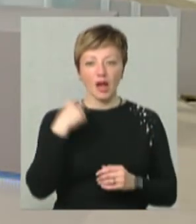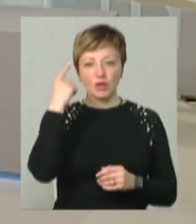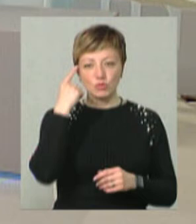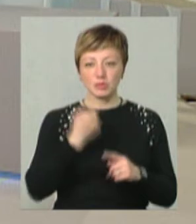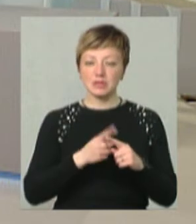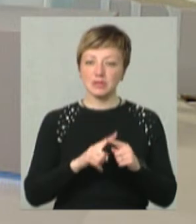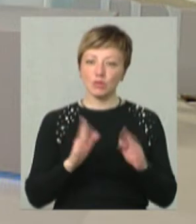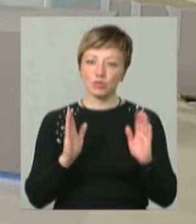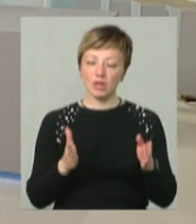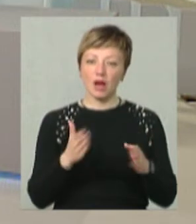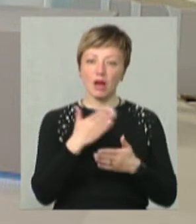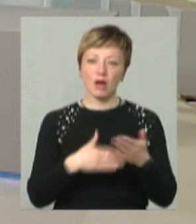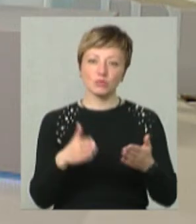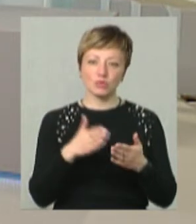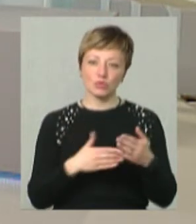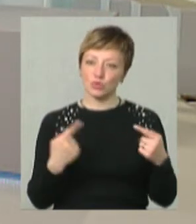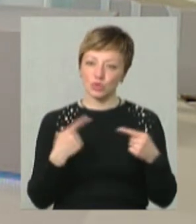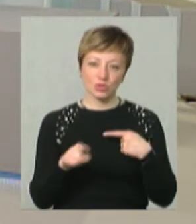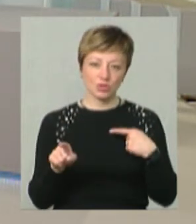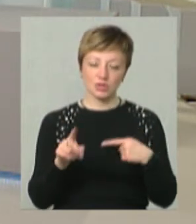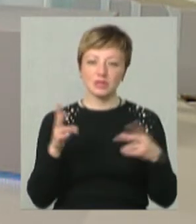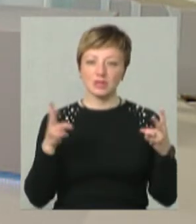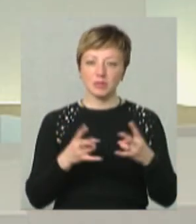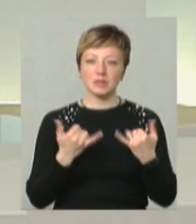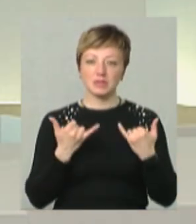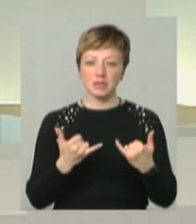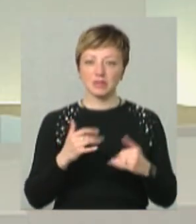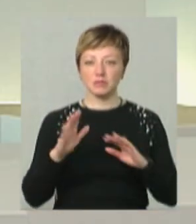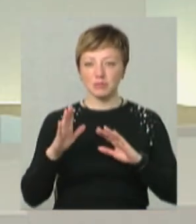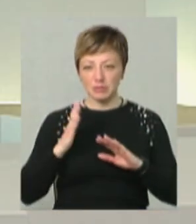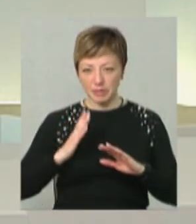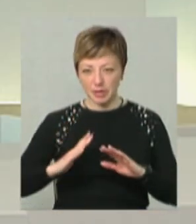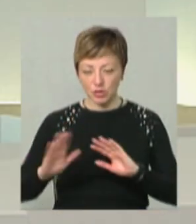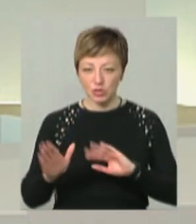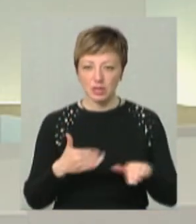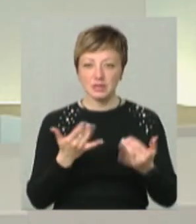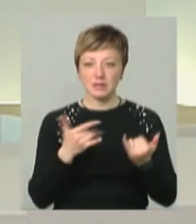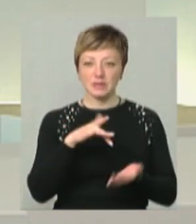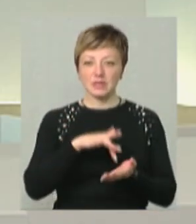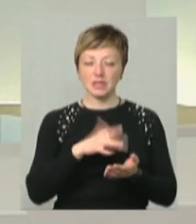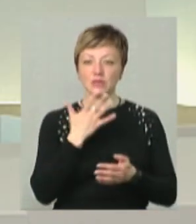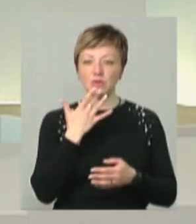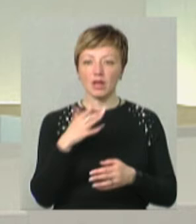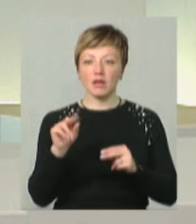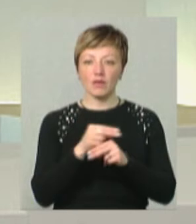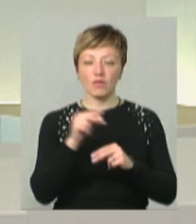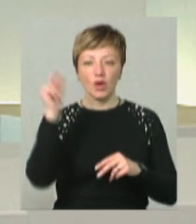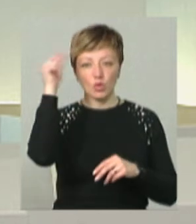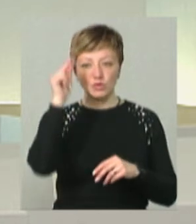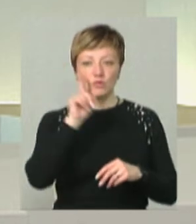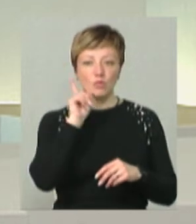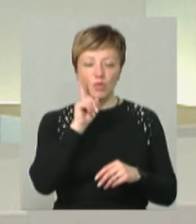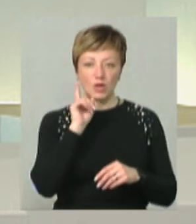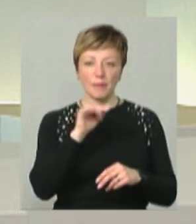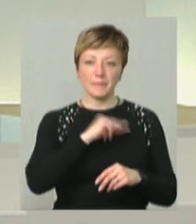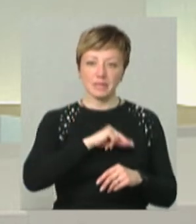це буде вже абсолютно щось інше, але треба зараз нам перечекати. Наразі ми в Центрі національного виховання учнівської молоді із